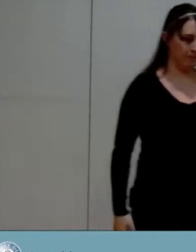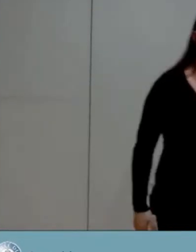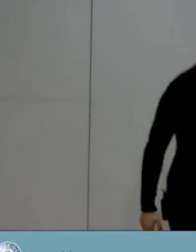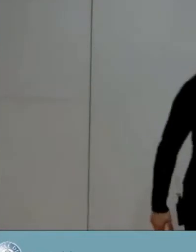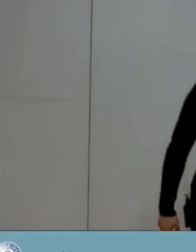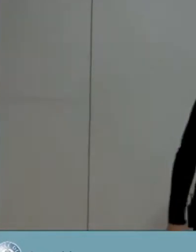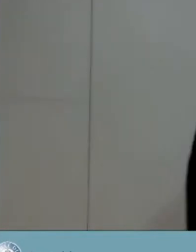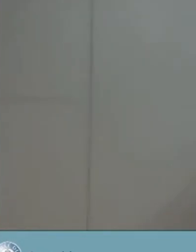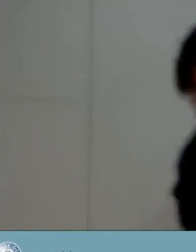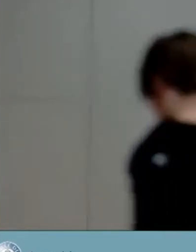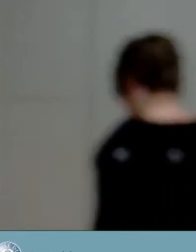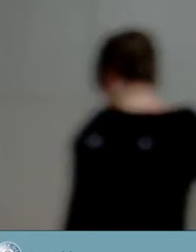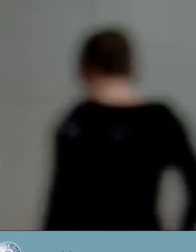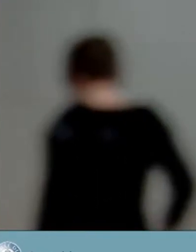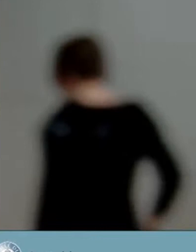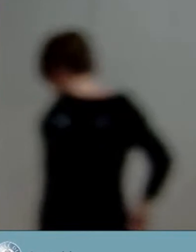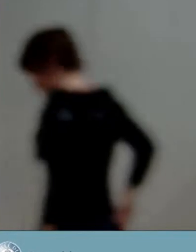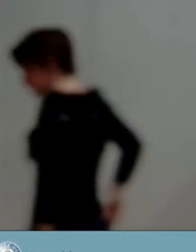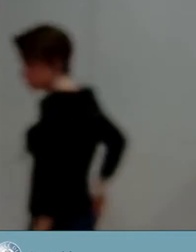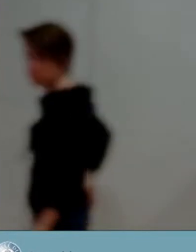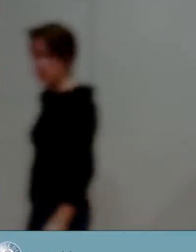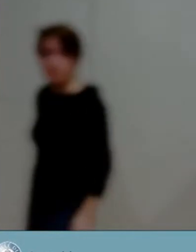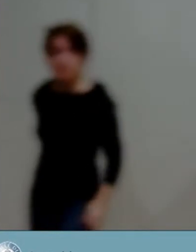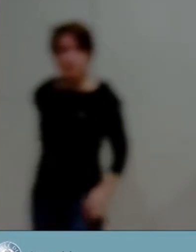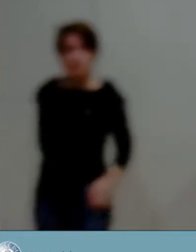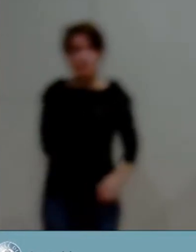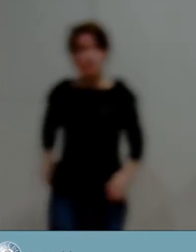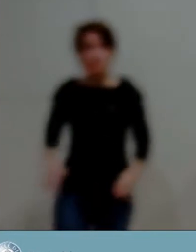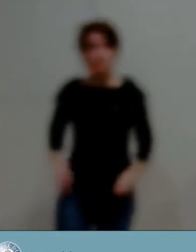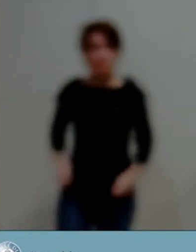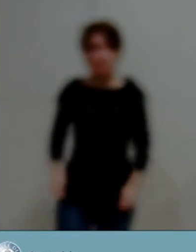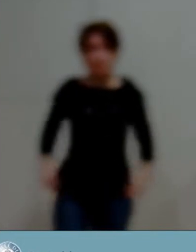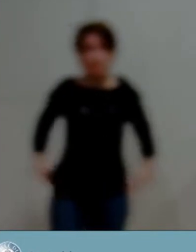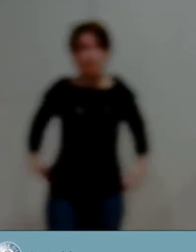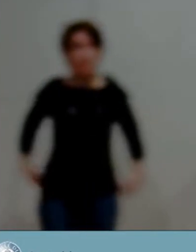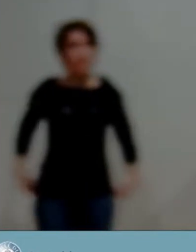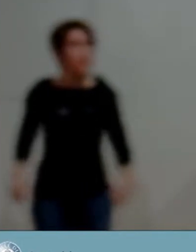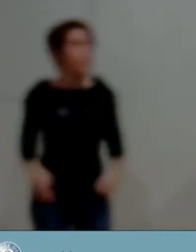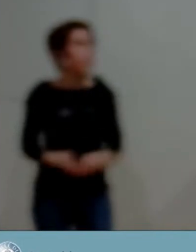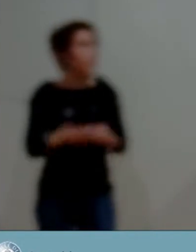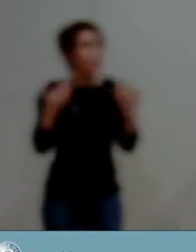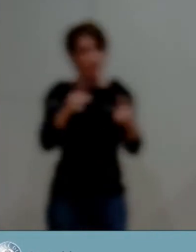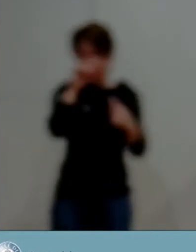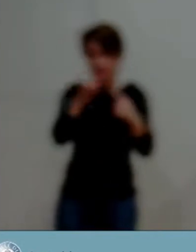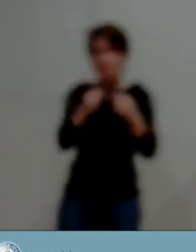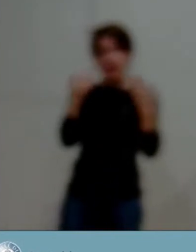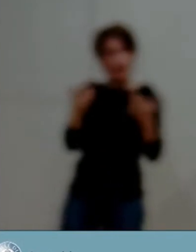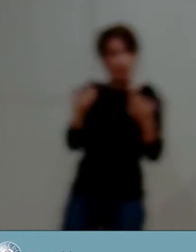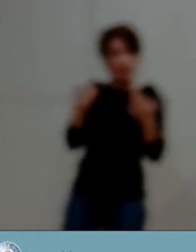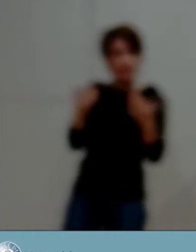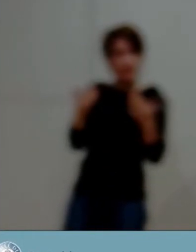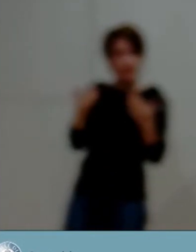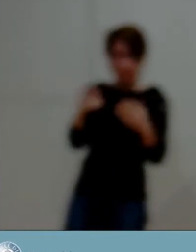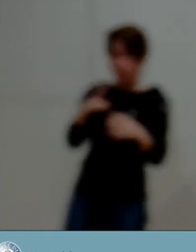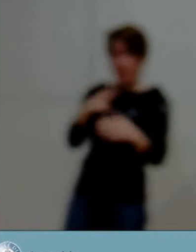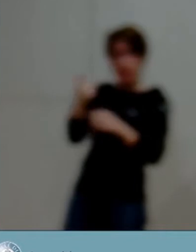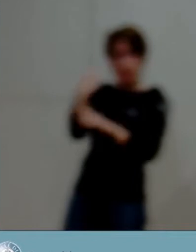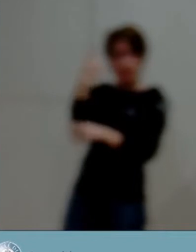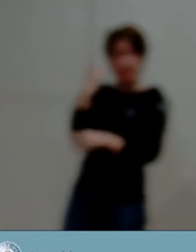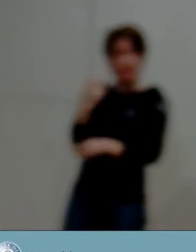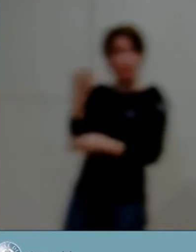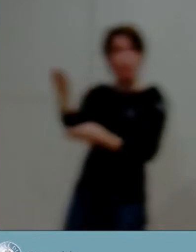Nous abordons donc les questions d'actualité, puisqu'il y en a une, et Mme Dornano, je vous donne la parole.